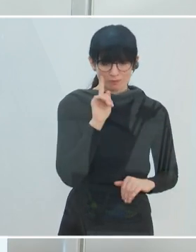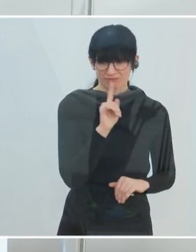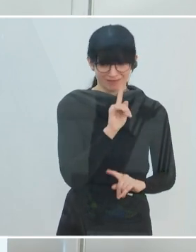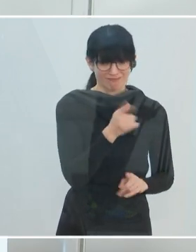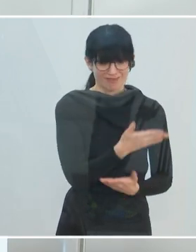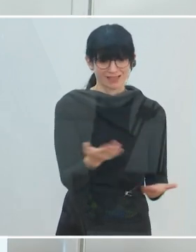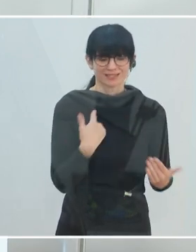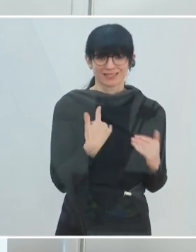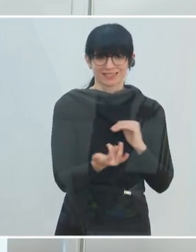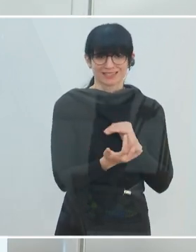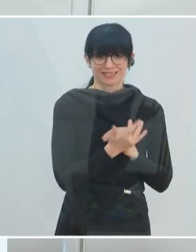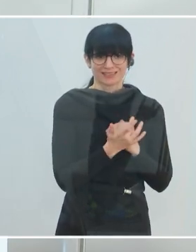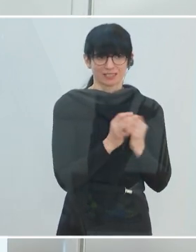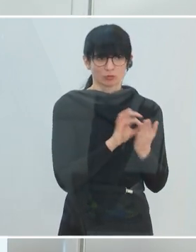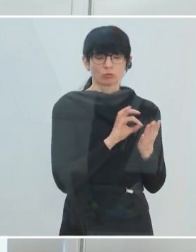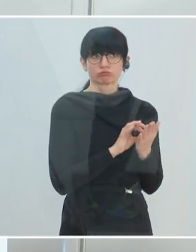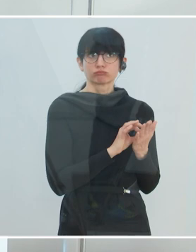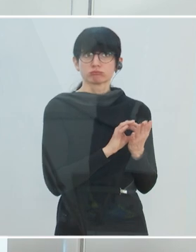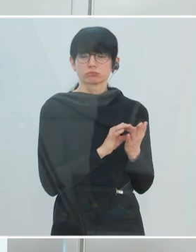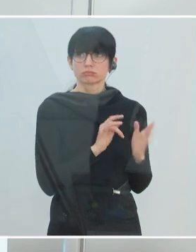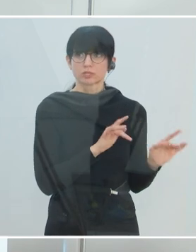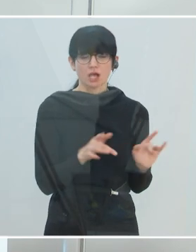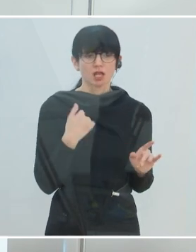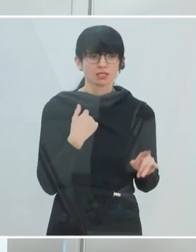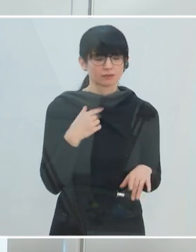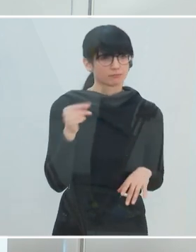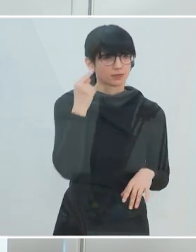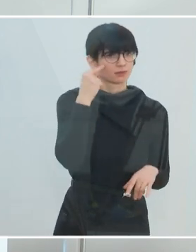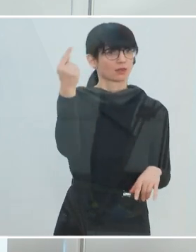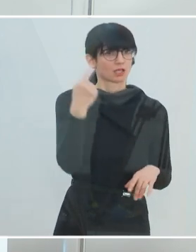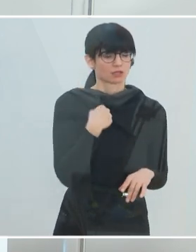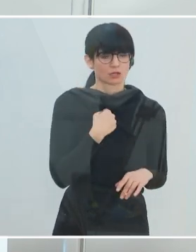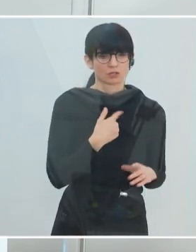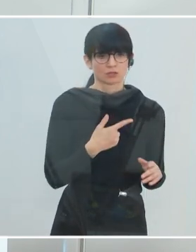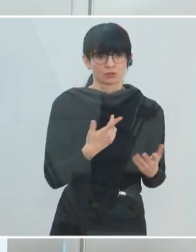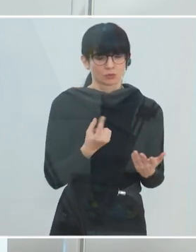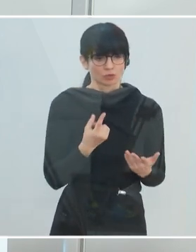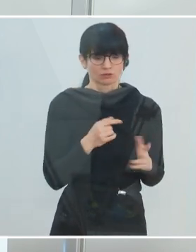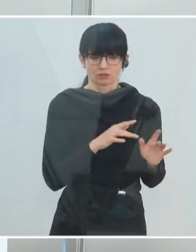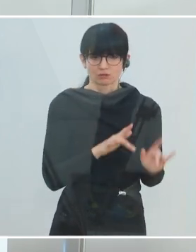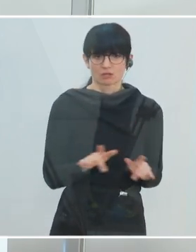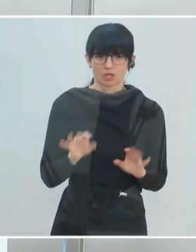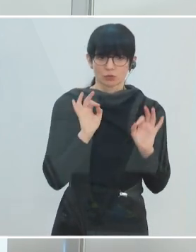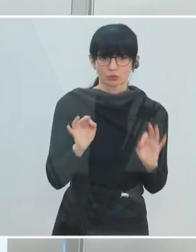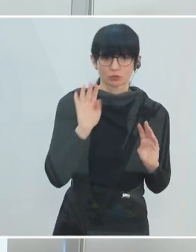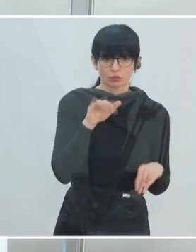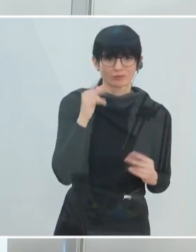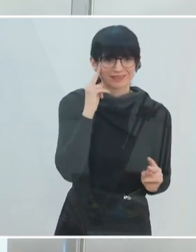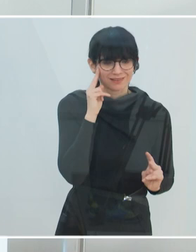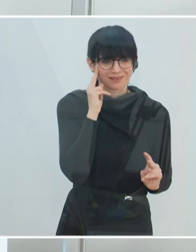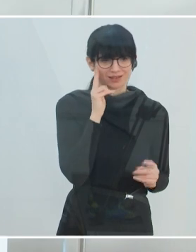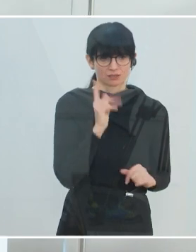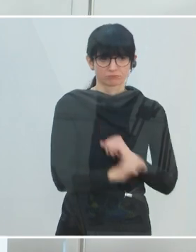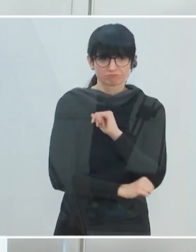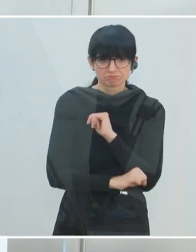dass ich auf Kritikpunkte, die da sind, auch auf Fragestellungen, die da sind, sehr offensiv eingehe. Das heißt, wir werden das auch miteinander noch intensiv